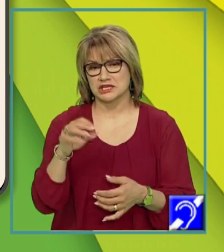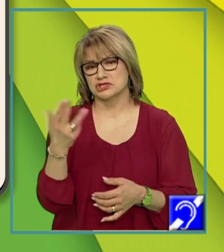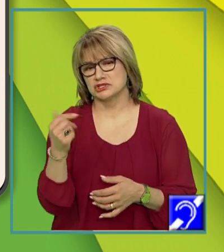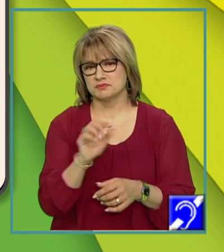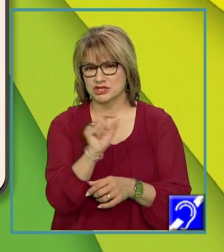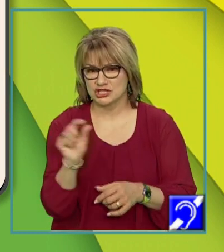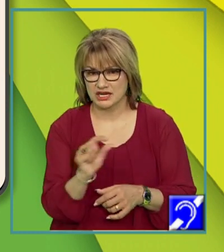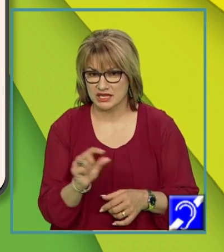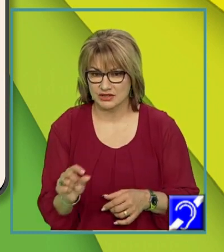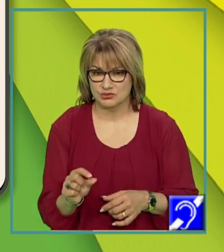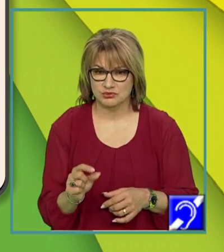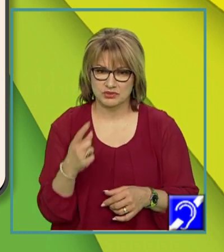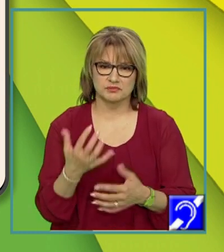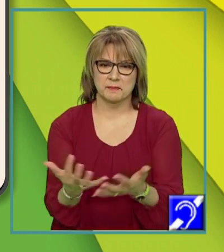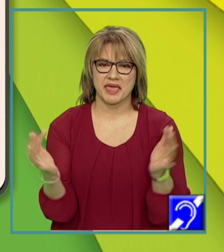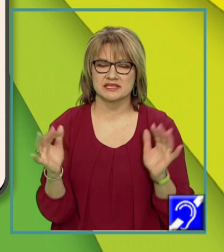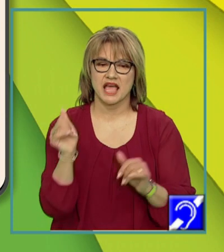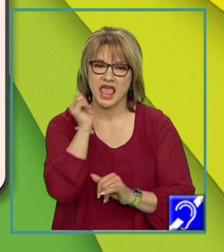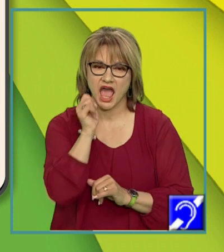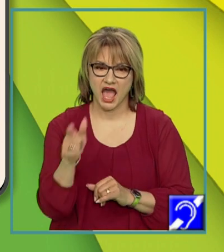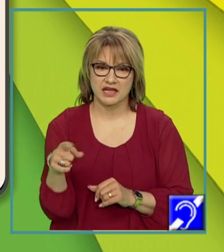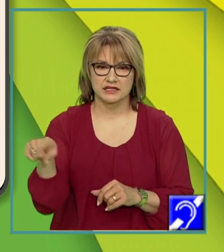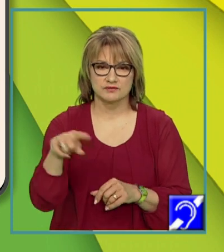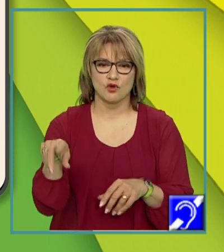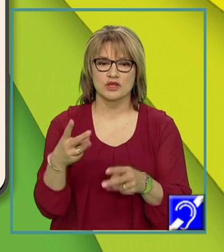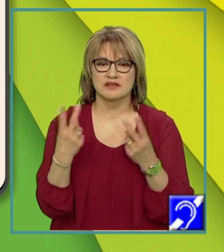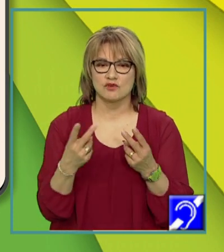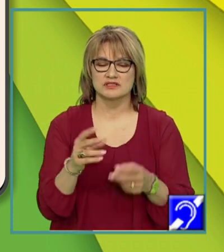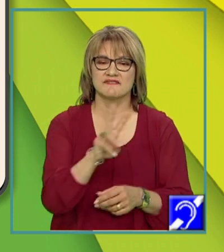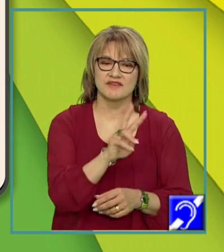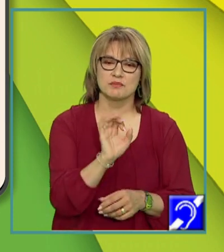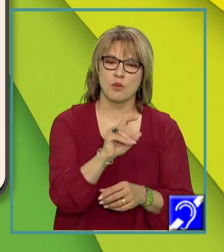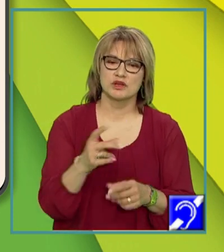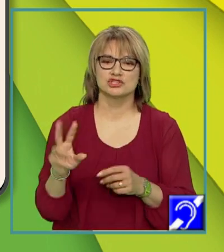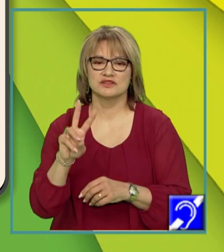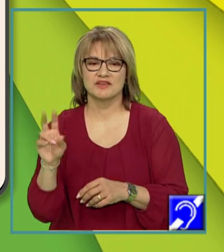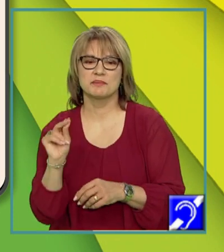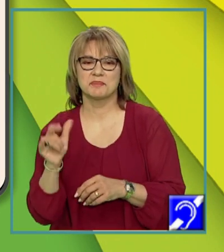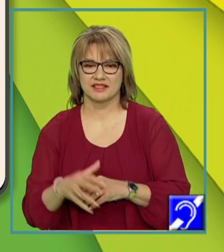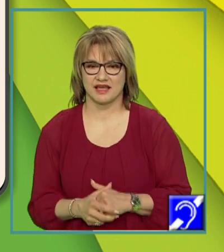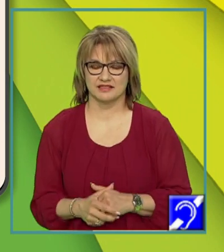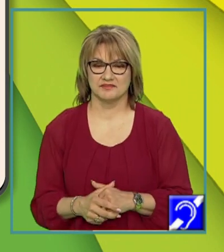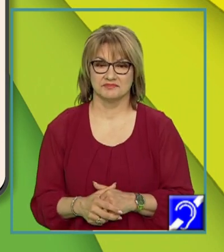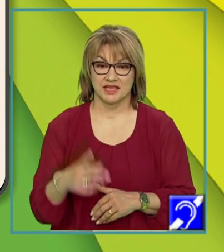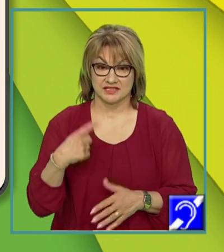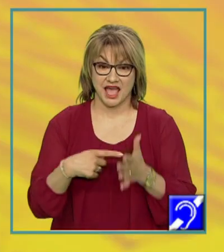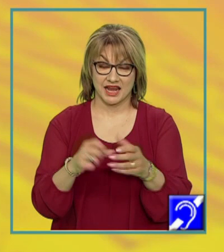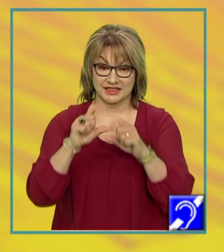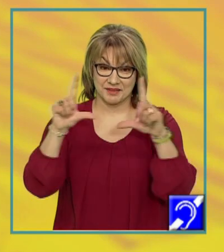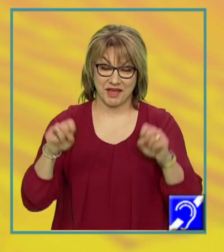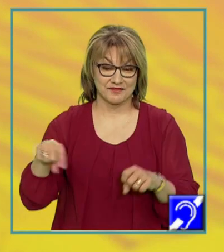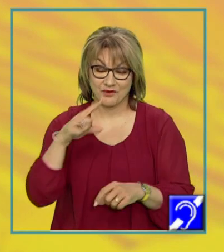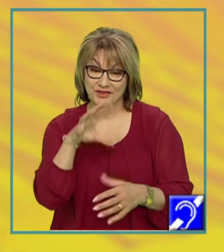în care să folosești atât verbe copulative cât și verbe predicative și iată și o imagine care să vă inspire.